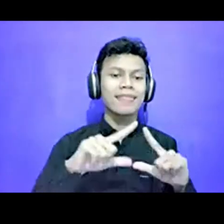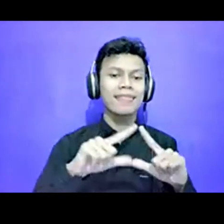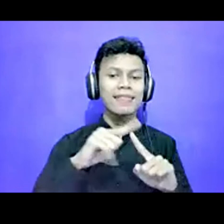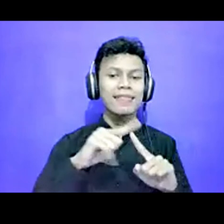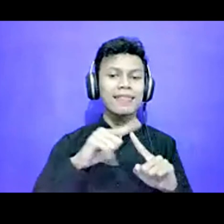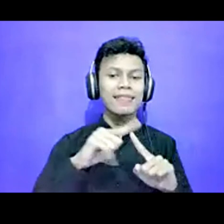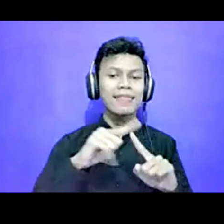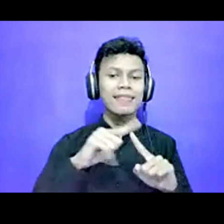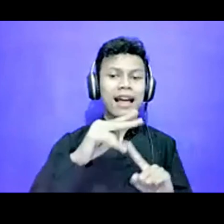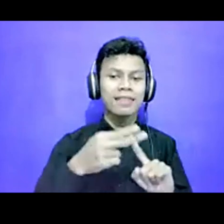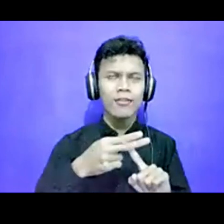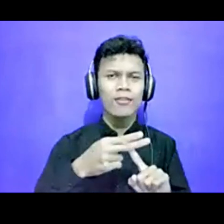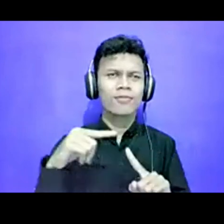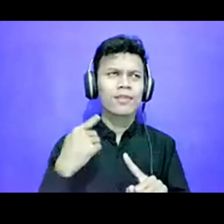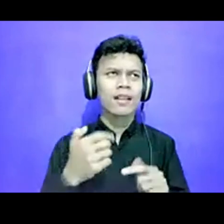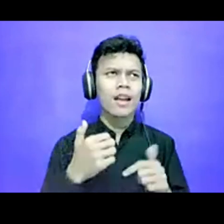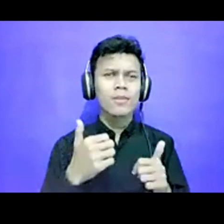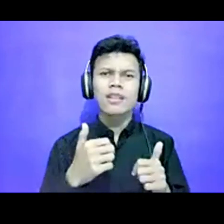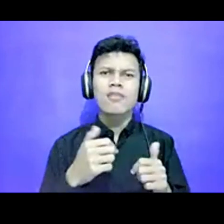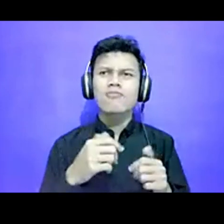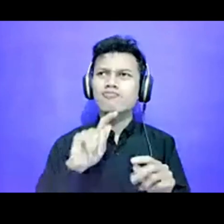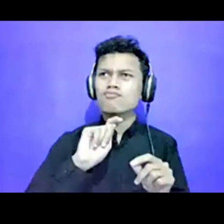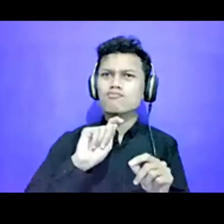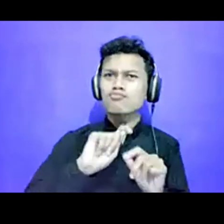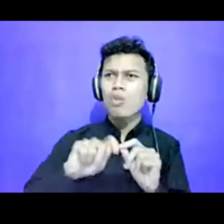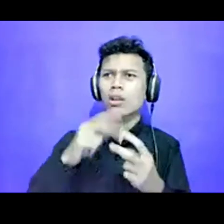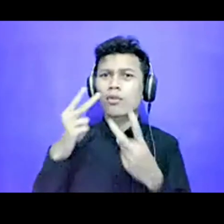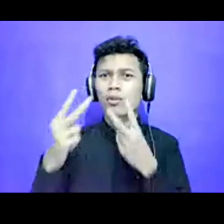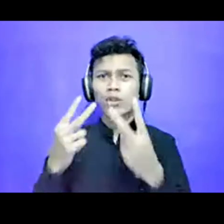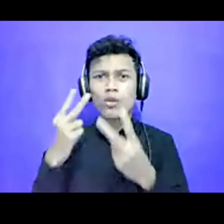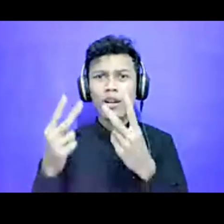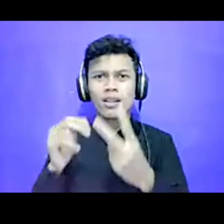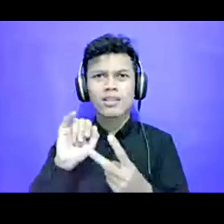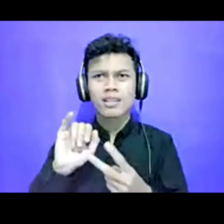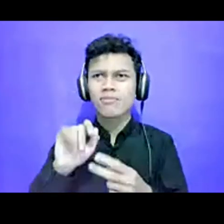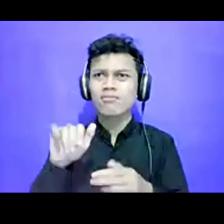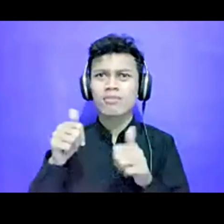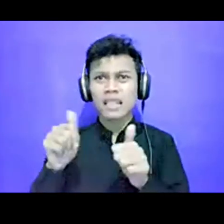visualisasi datanya kalau ini kualitatif? Aku belum share screen ya.